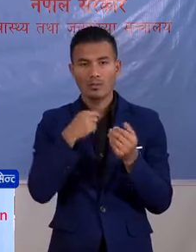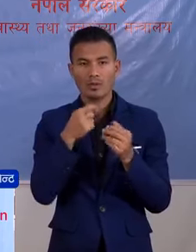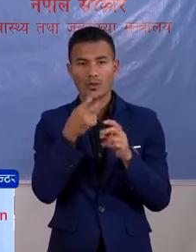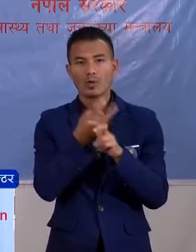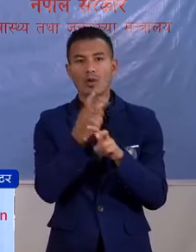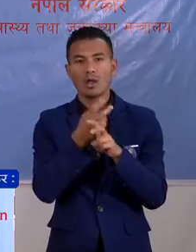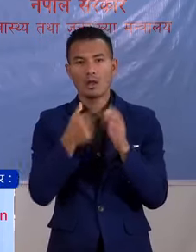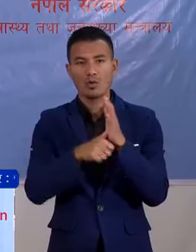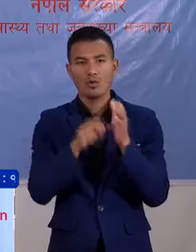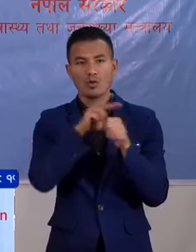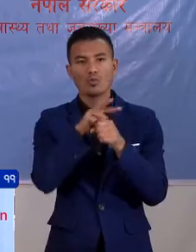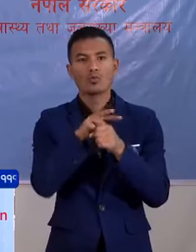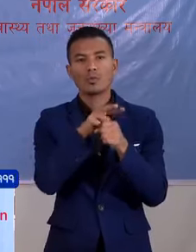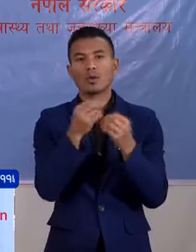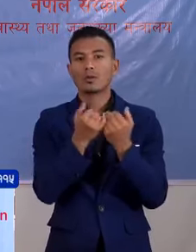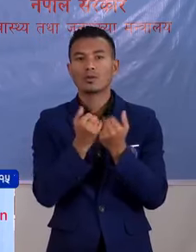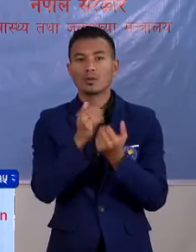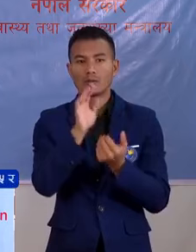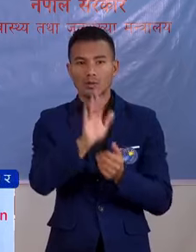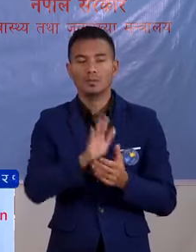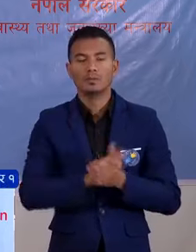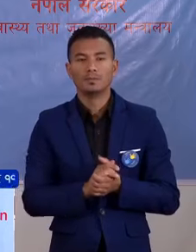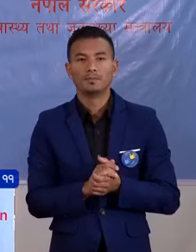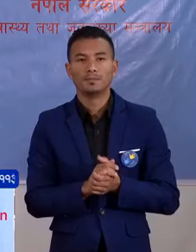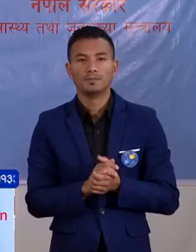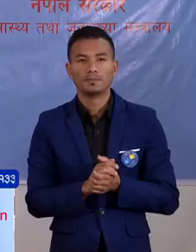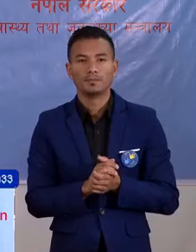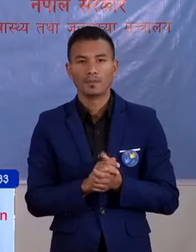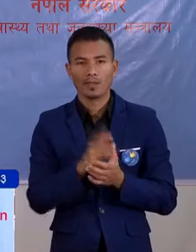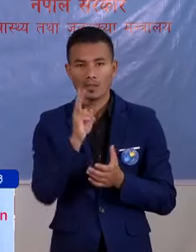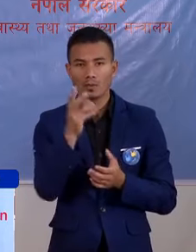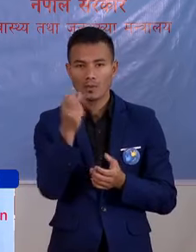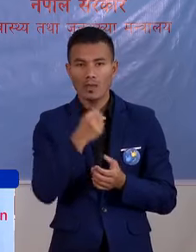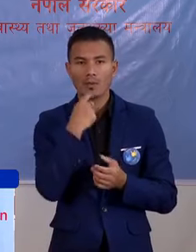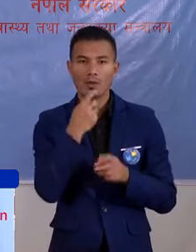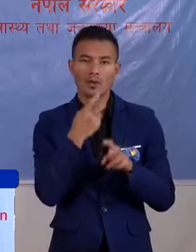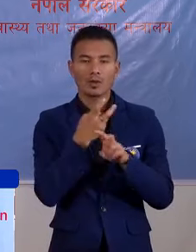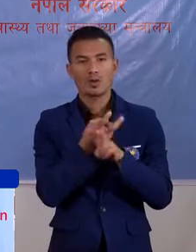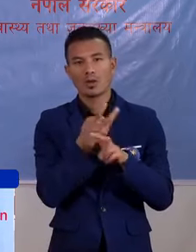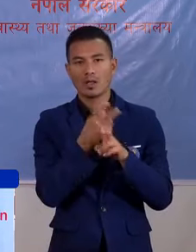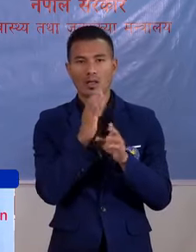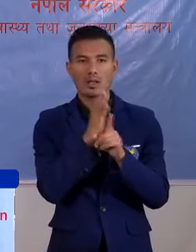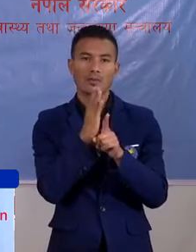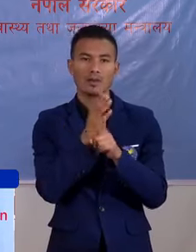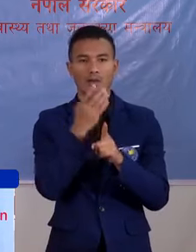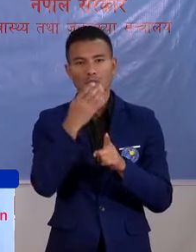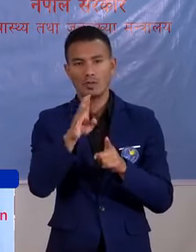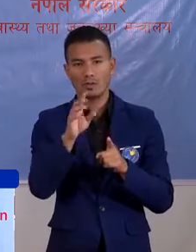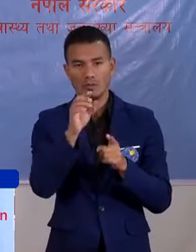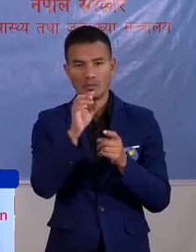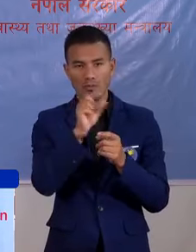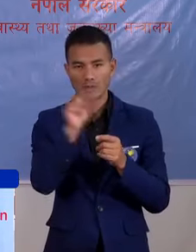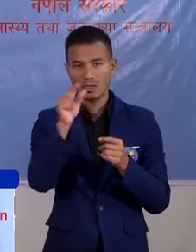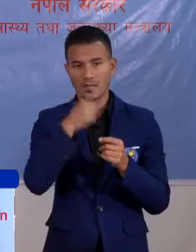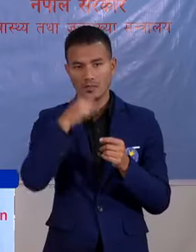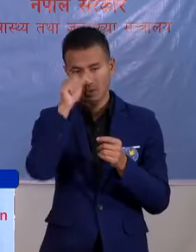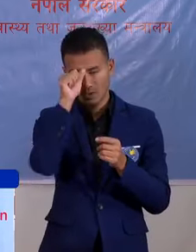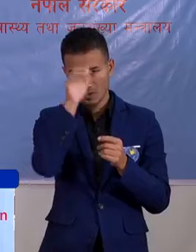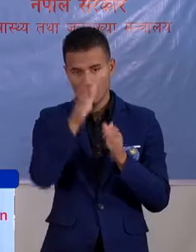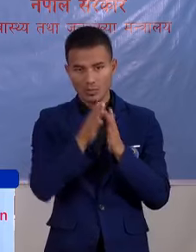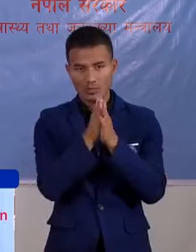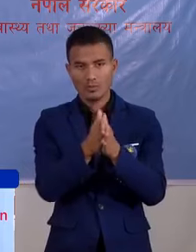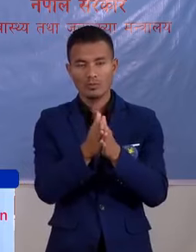अनुगमन गर्छों प्र तेसो बेटे मां कडा कार वाई पनी होने बेवराचाई माही यहां बाट